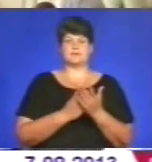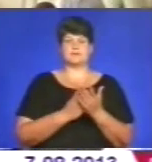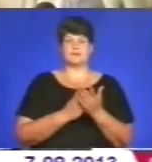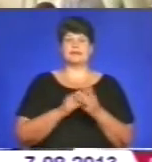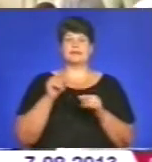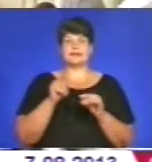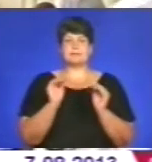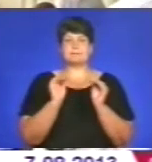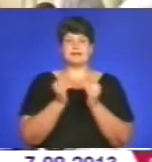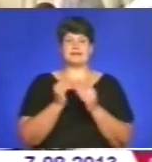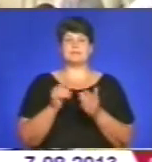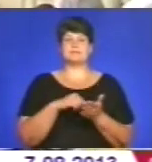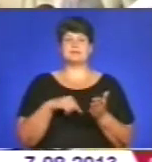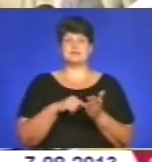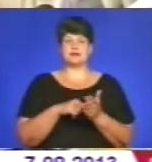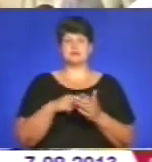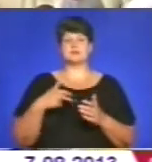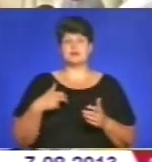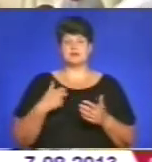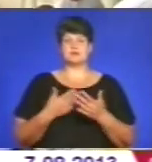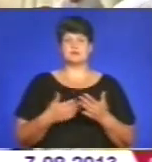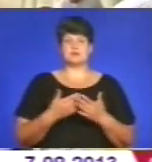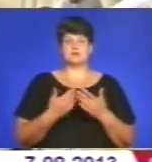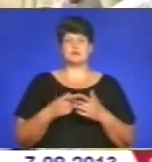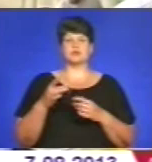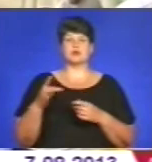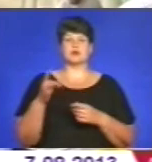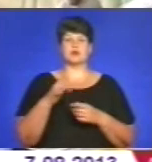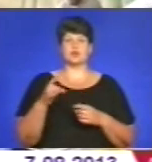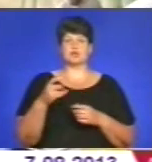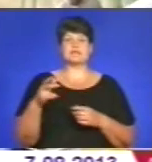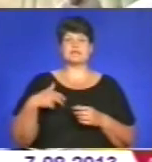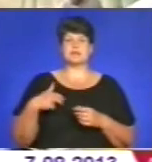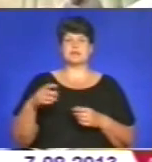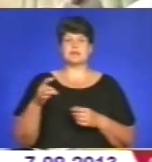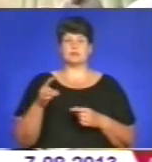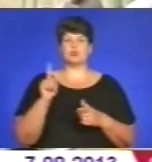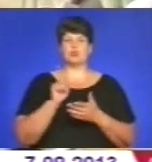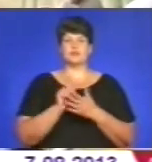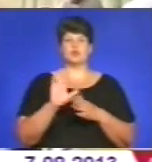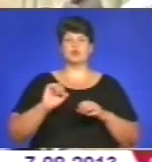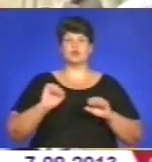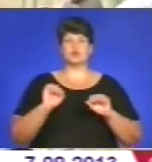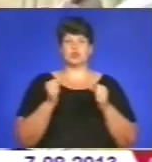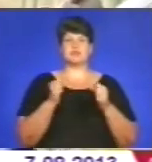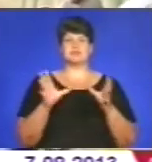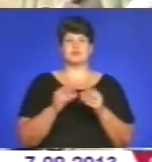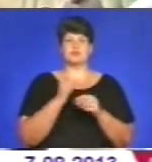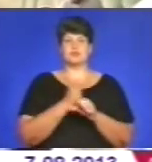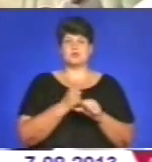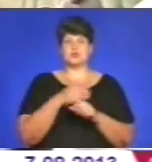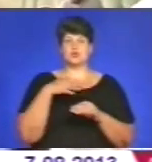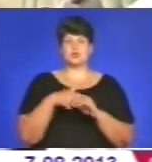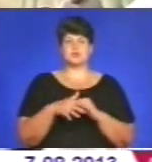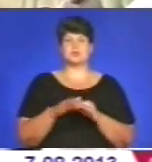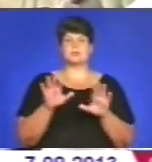невеличких містах Заліщиків, на теренах такого невеликого району, як Заліщицький, повинна бути дружня співпраці і розуміння місцевої